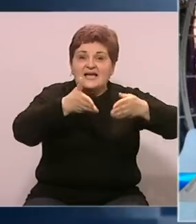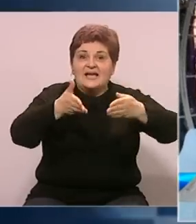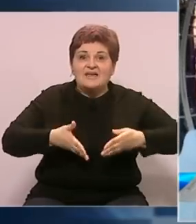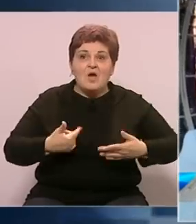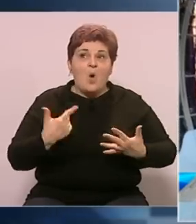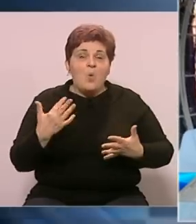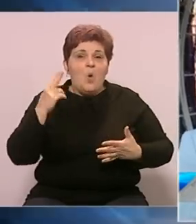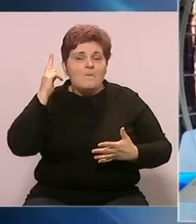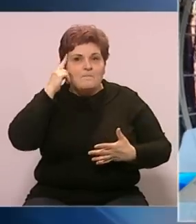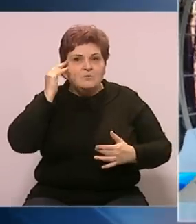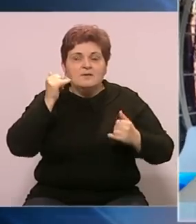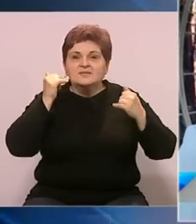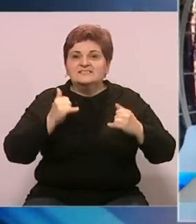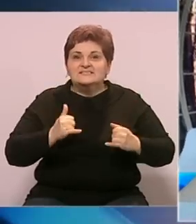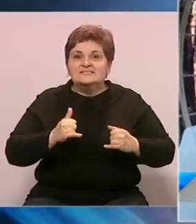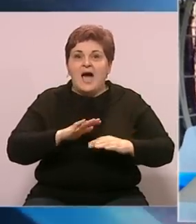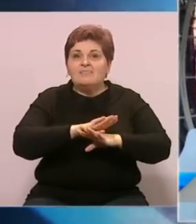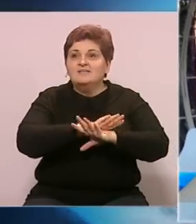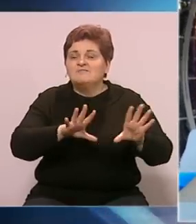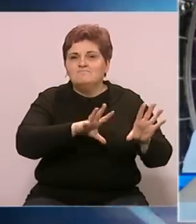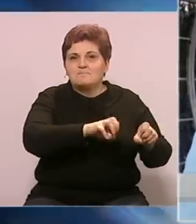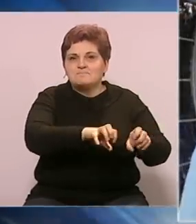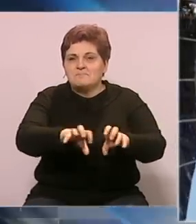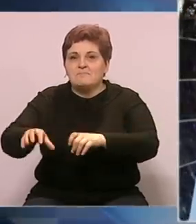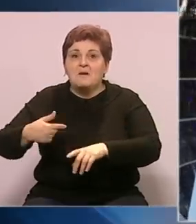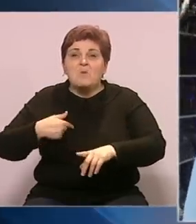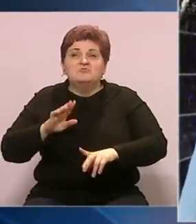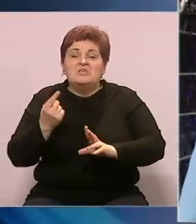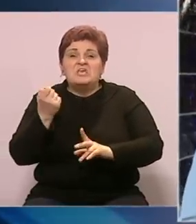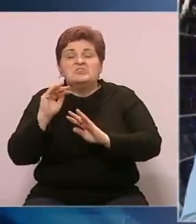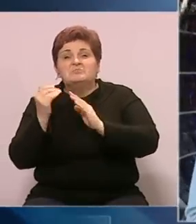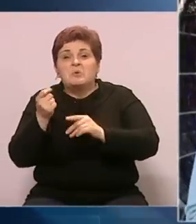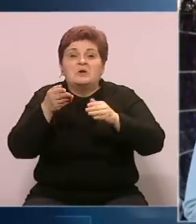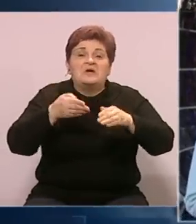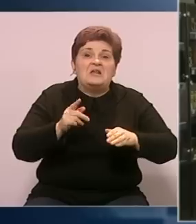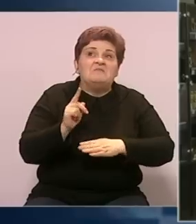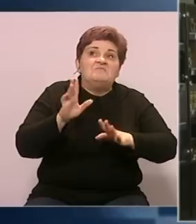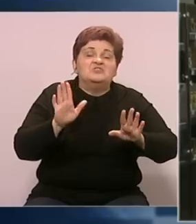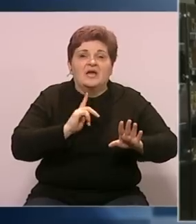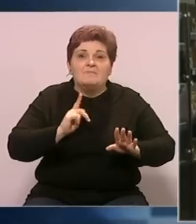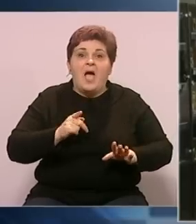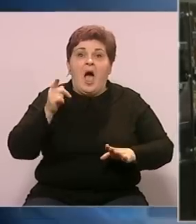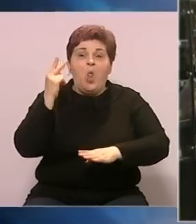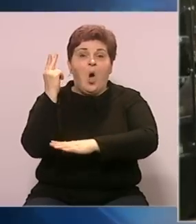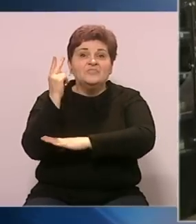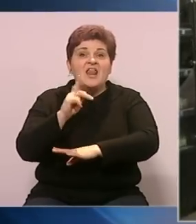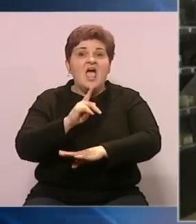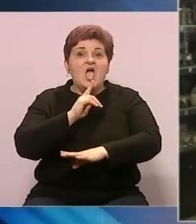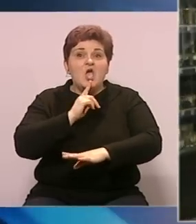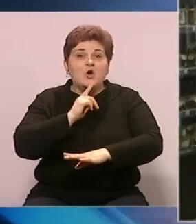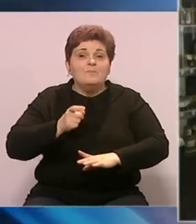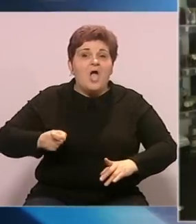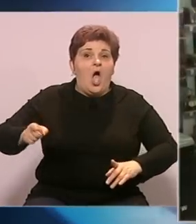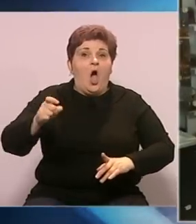Koliko nam je poznato za sada je sve uglavnom popunjeno, možda je još koja soba i koji krevet viška. A oni hoteli koji imaju i